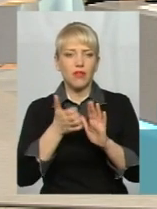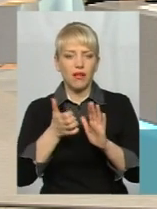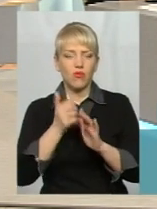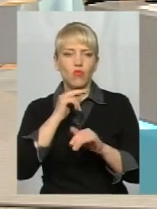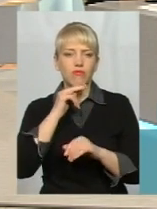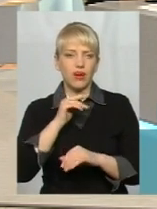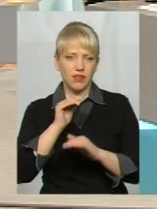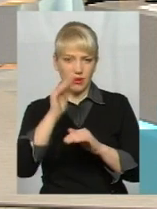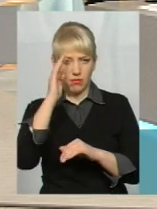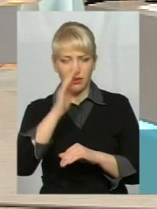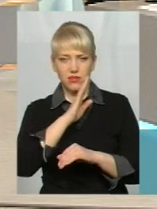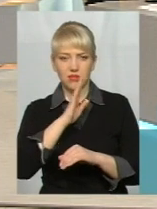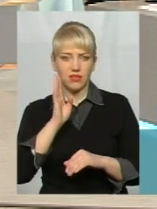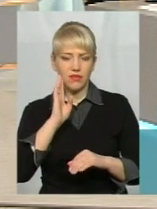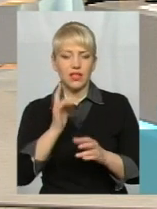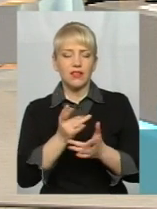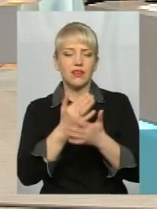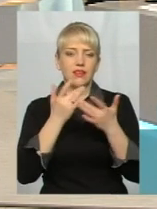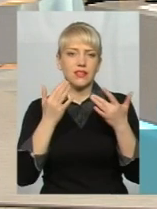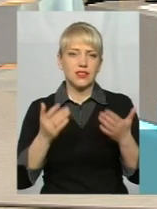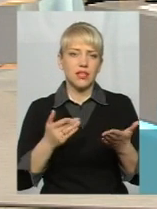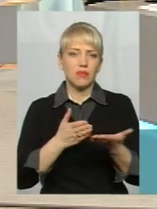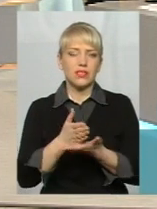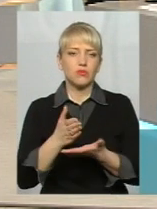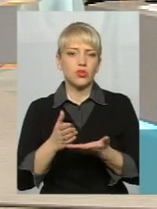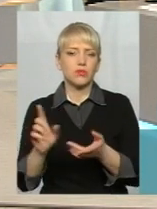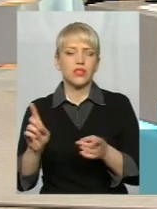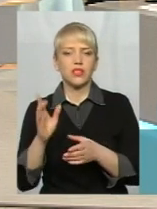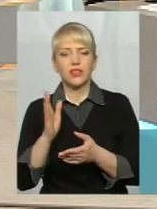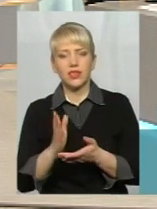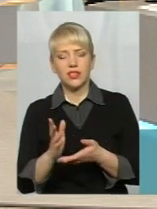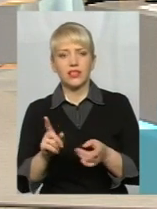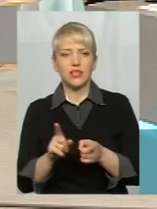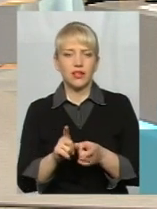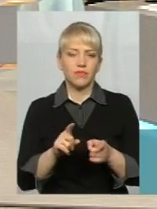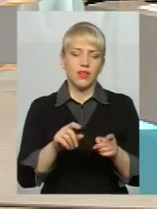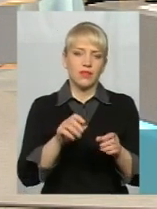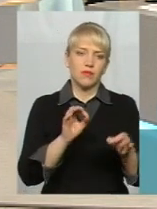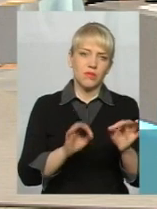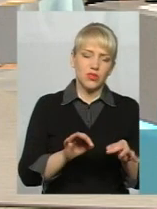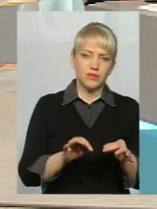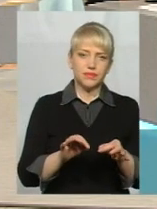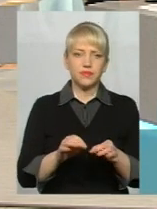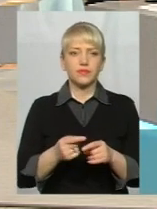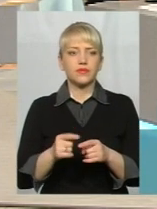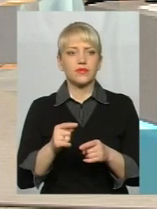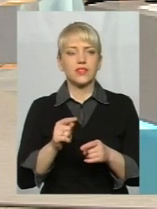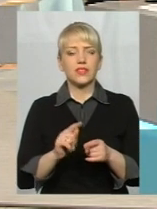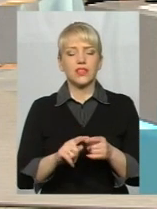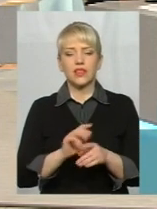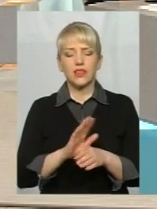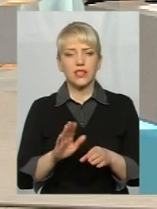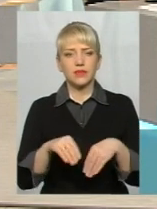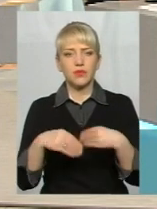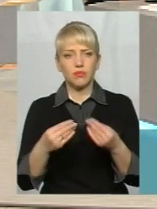І різними способами, які, наприклад, є більш-менш адекватними, це не з причиню